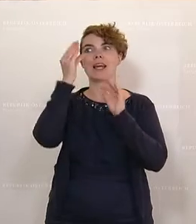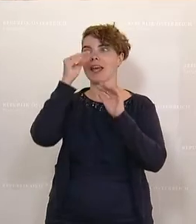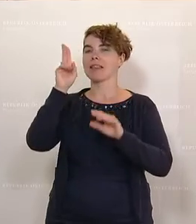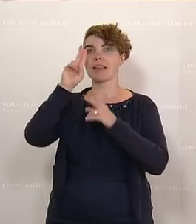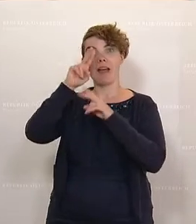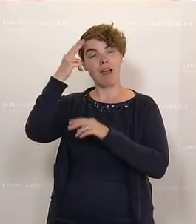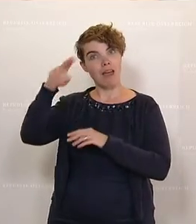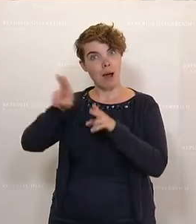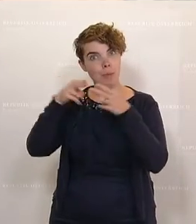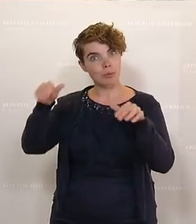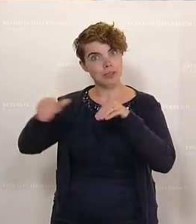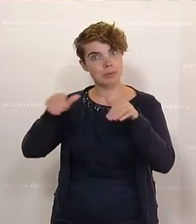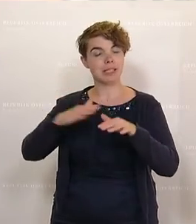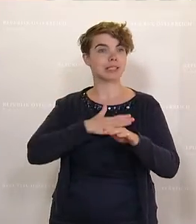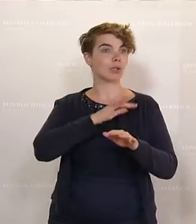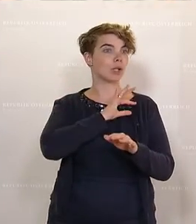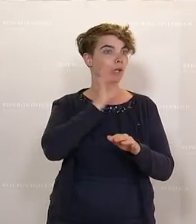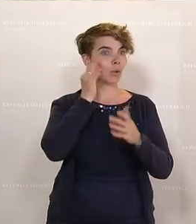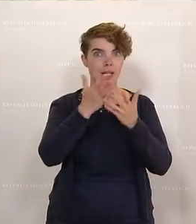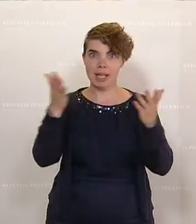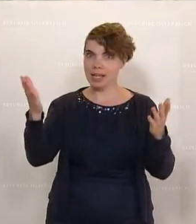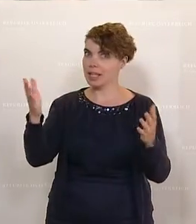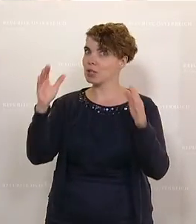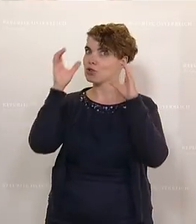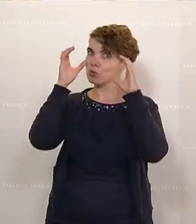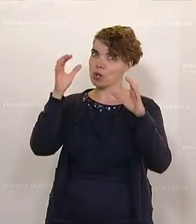für Frauen und Kinder, die aus der Ukraine nach Österreich flüchten, würde nicht funktionieren. Und es